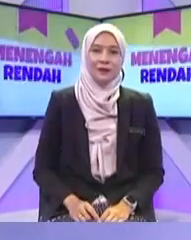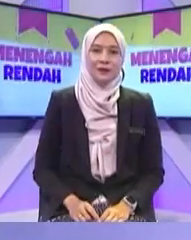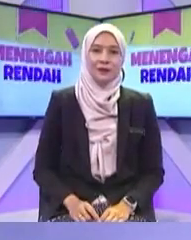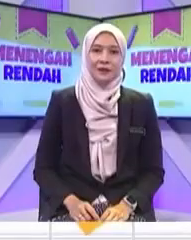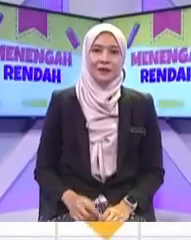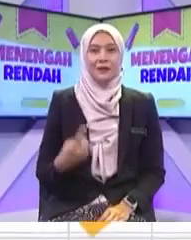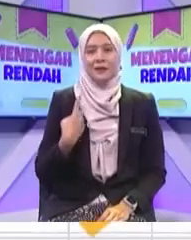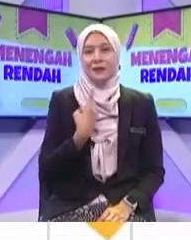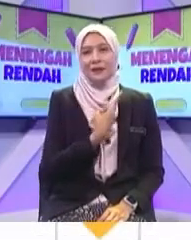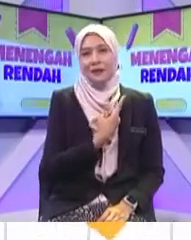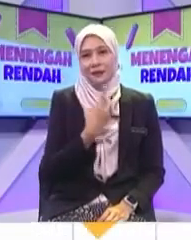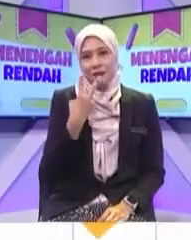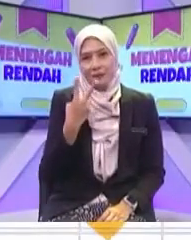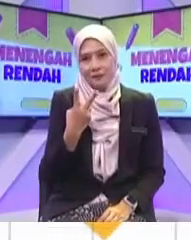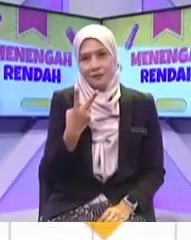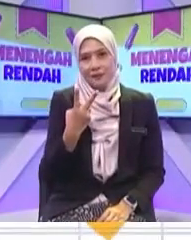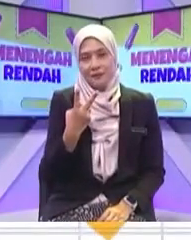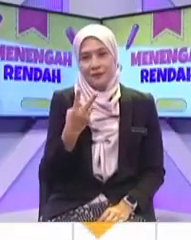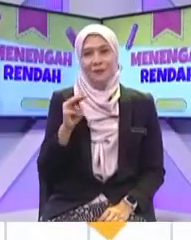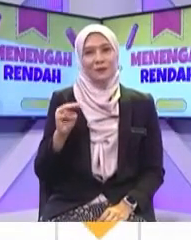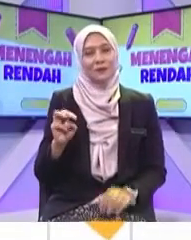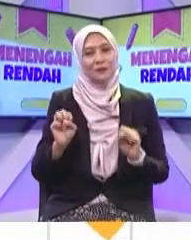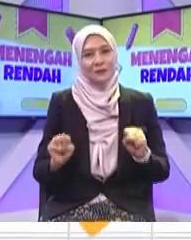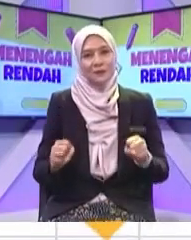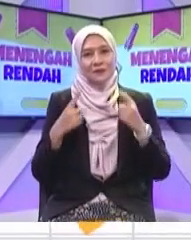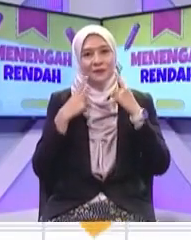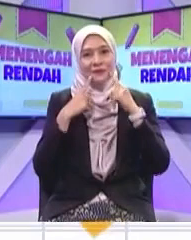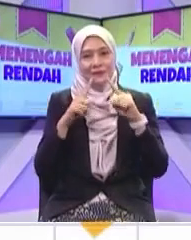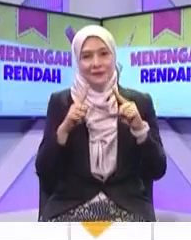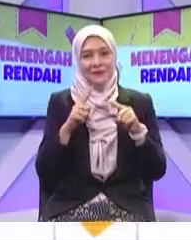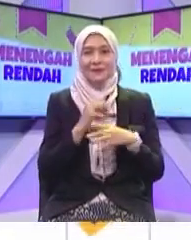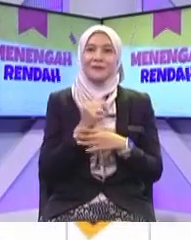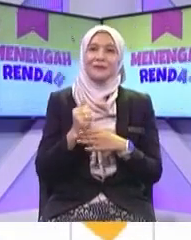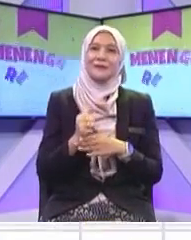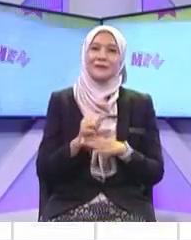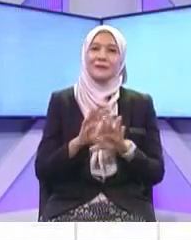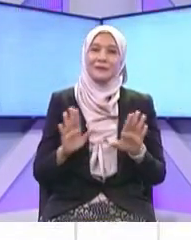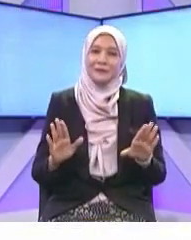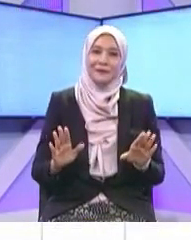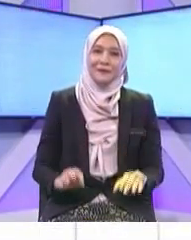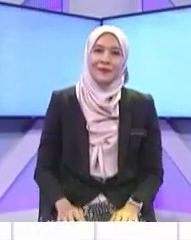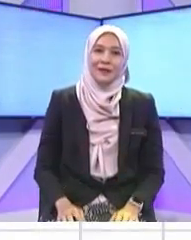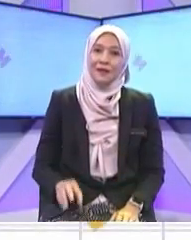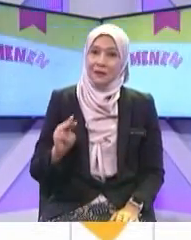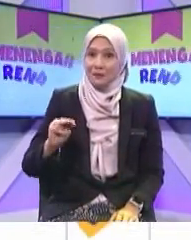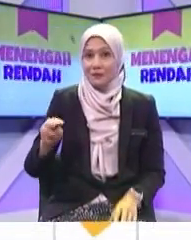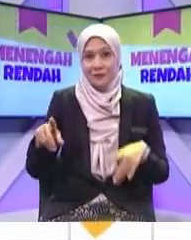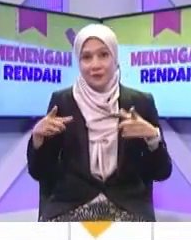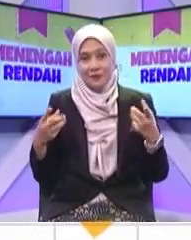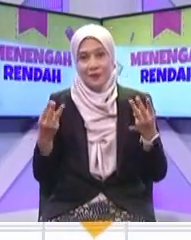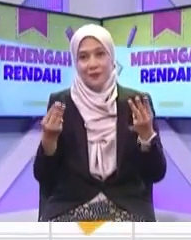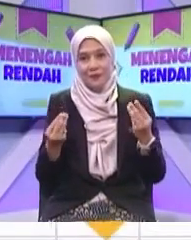adik murid-murid di rumah kita mungkin ada adik Heikal yang melengok mungkin ada adik Siti mungkin ada adik